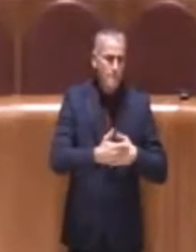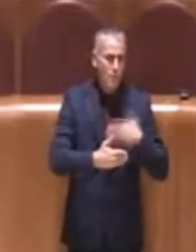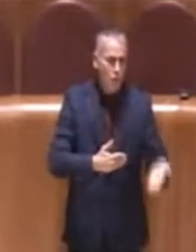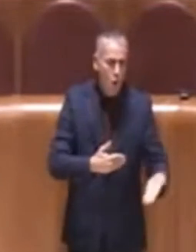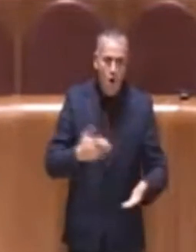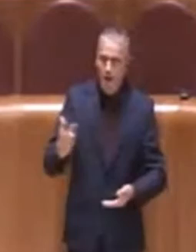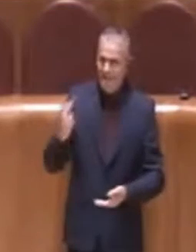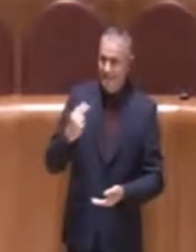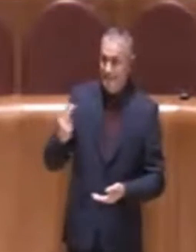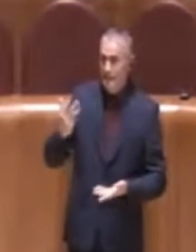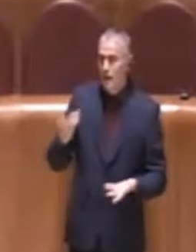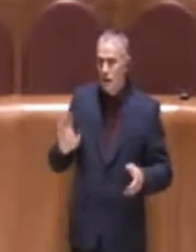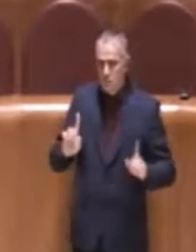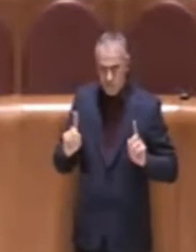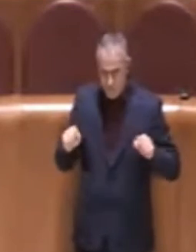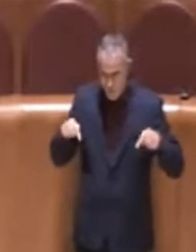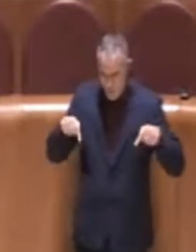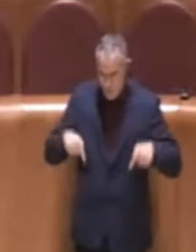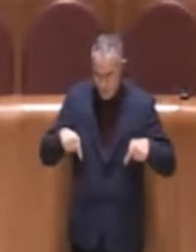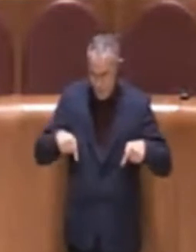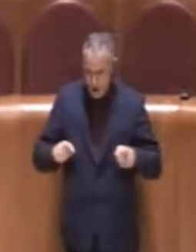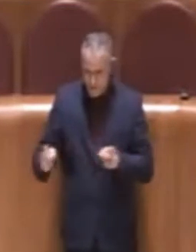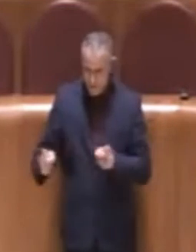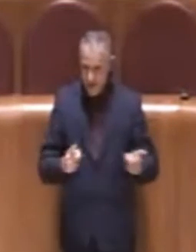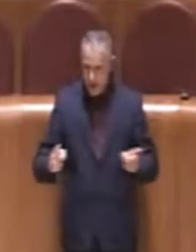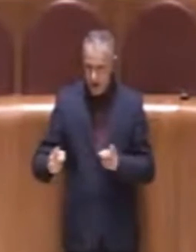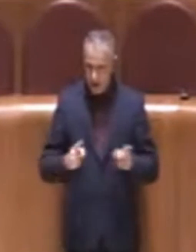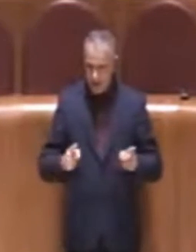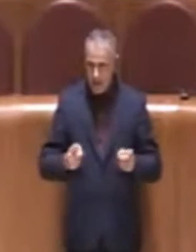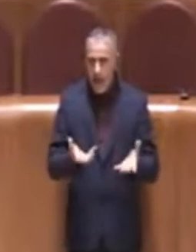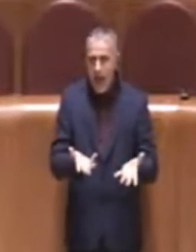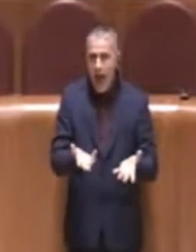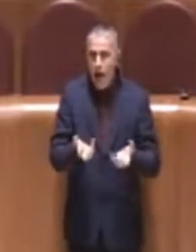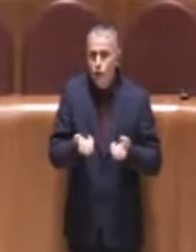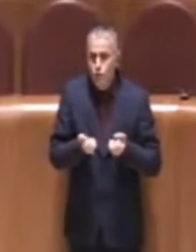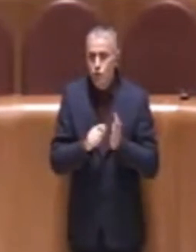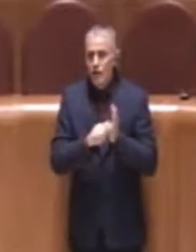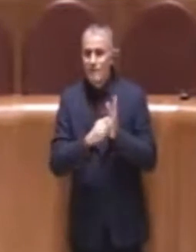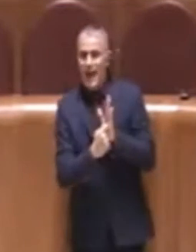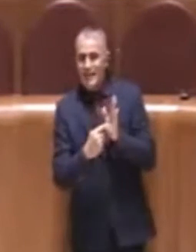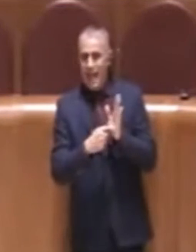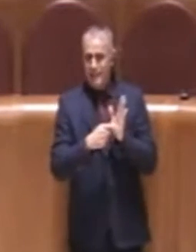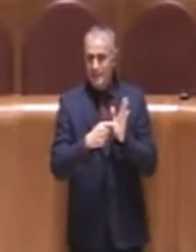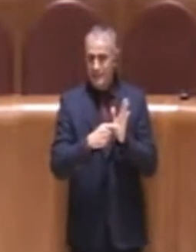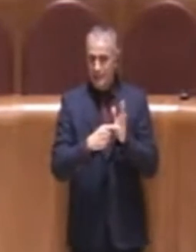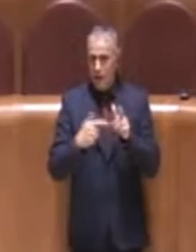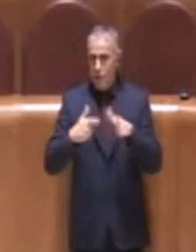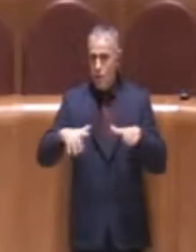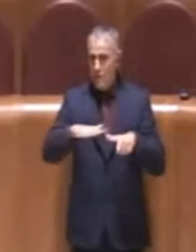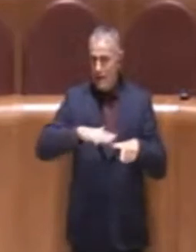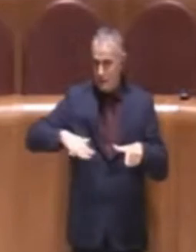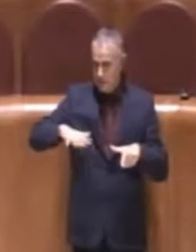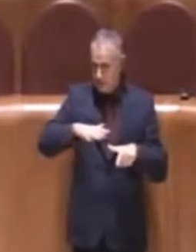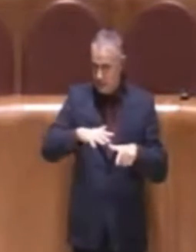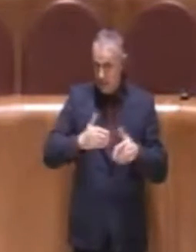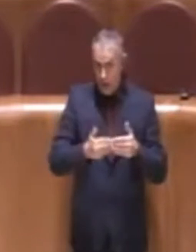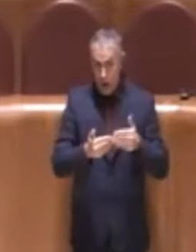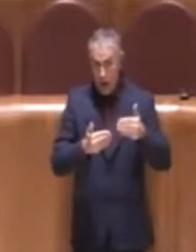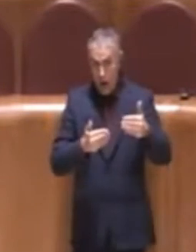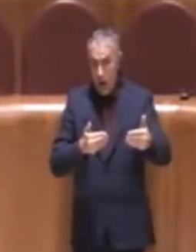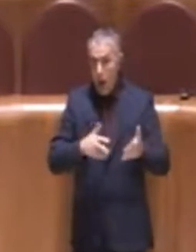ribadire, qui siamo in fase di adozione di variante urbanistica, quindi ancora lontani dall